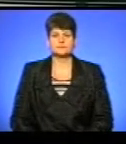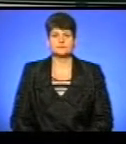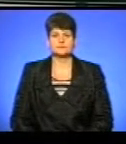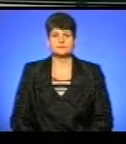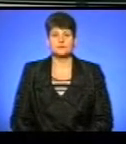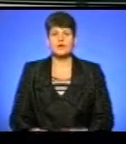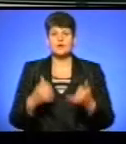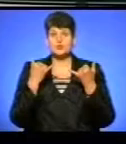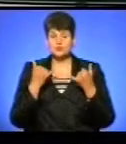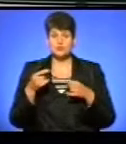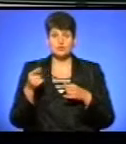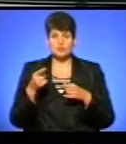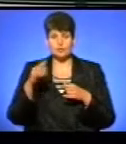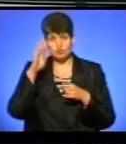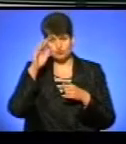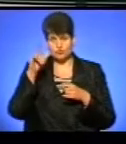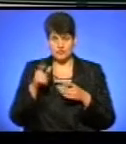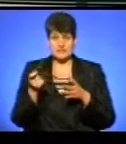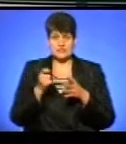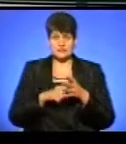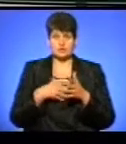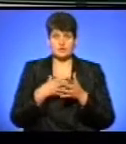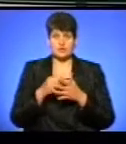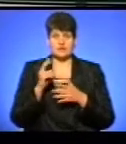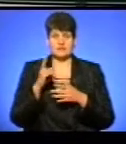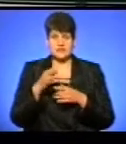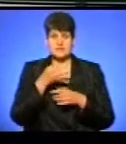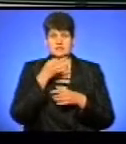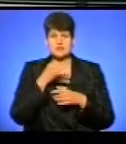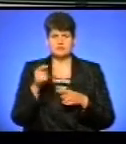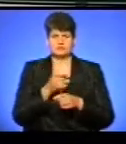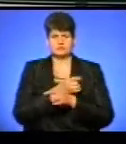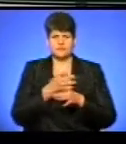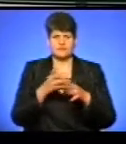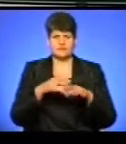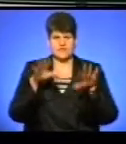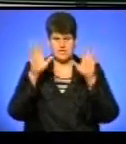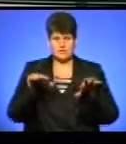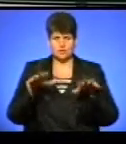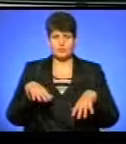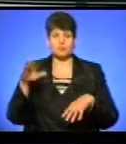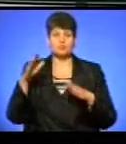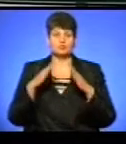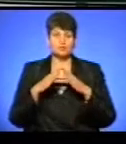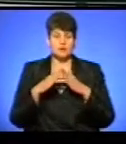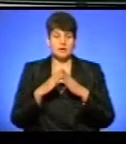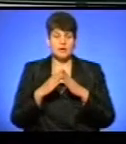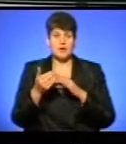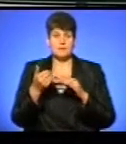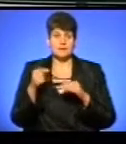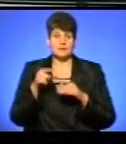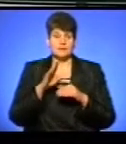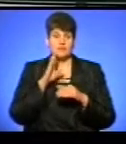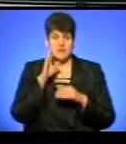Сьогодні у Тернополі чоловік закрився у власній квартирі і повідомив, що підірве і затопить будинок. Перед цим вранці ножем погрожував